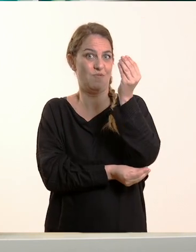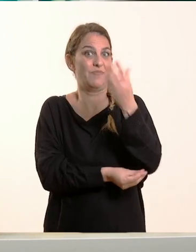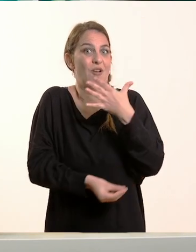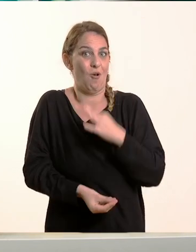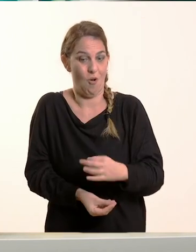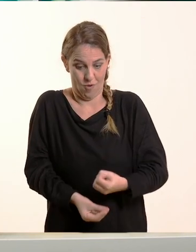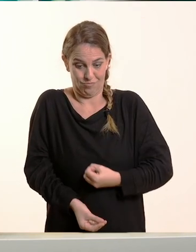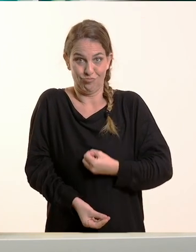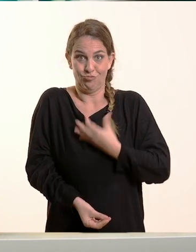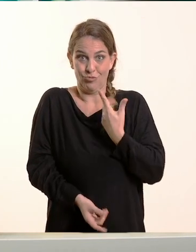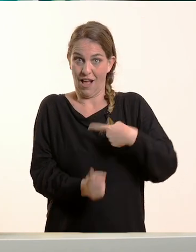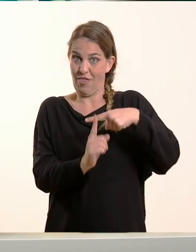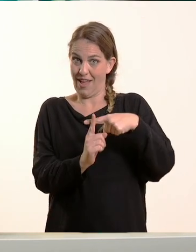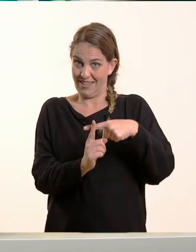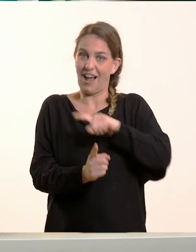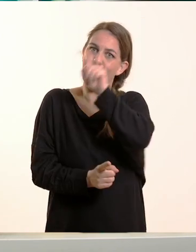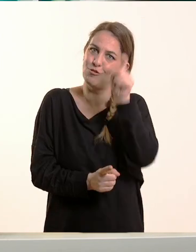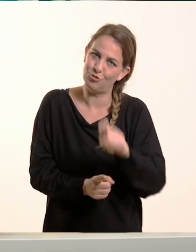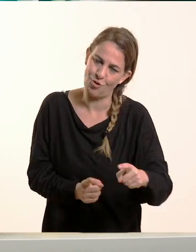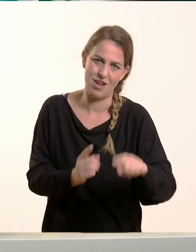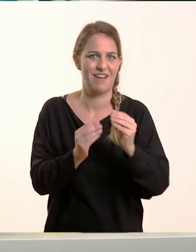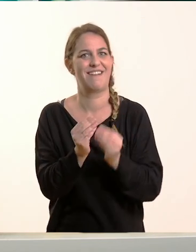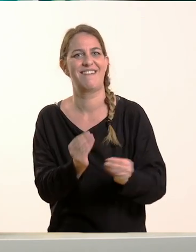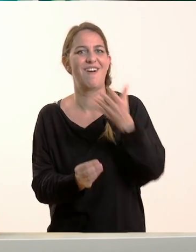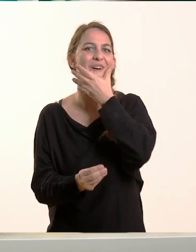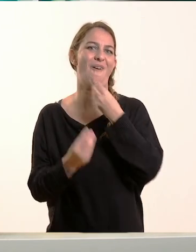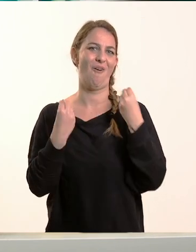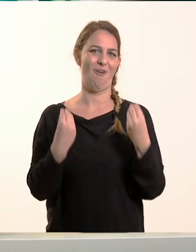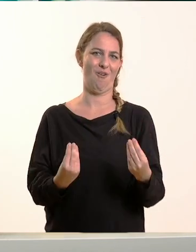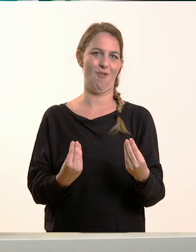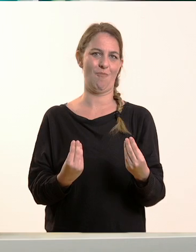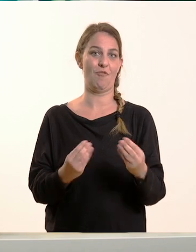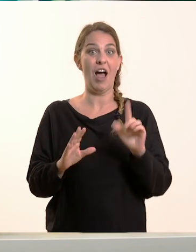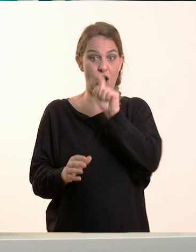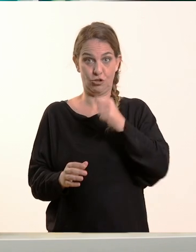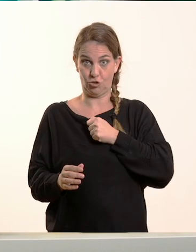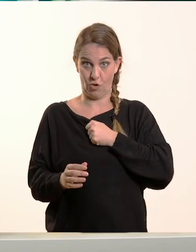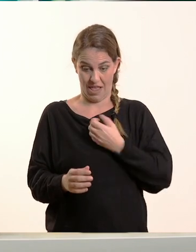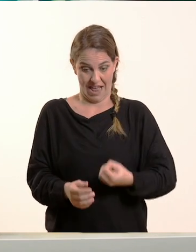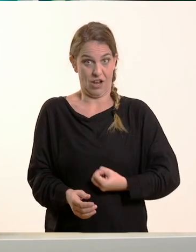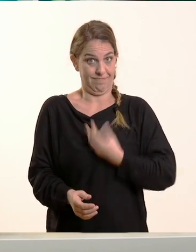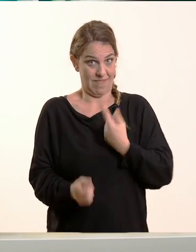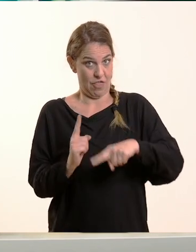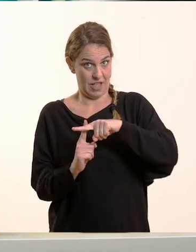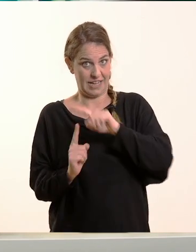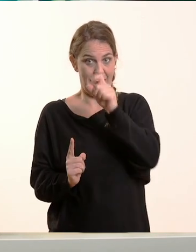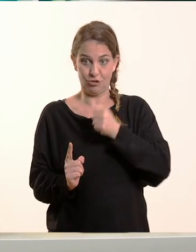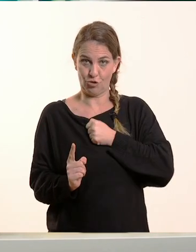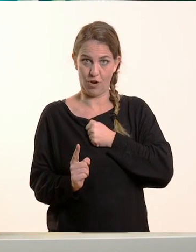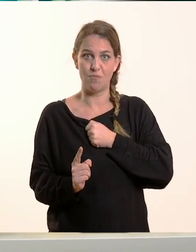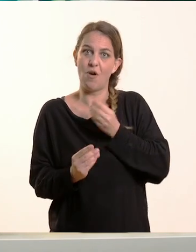είναι καλύτερη όταν νιώθουμε όμορφα συναισθήματα. Και όχι μόνο η δική μας η ζωή, αλλά και των ανθρώπων που είναι γύρω μας.